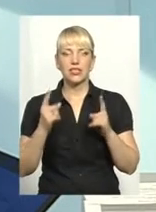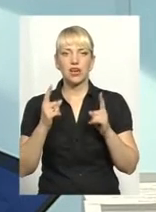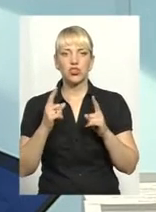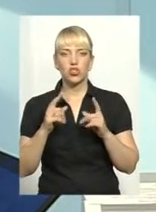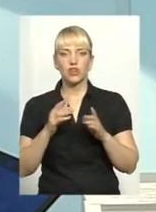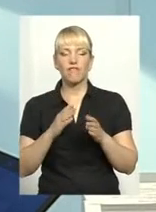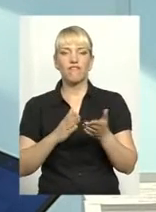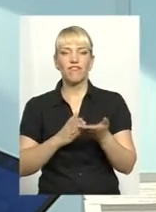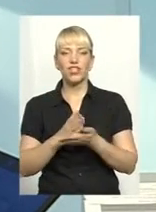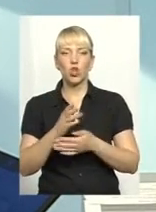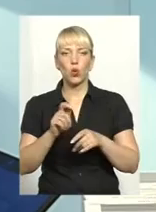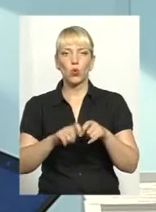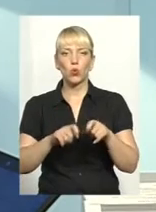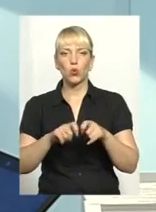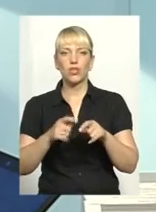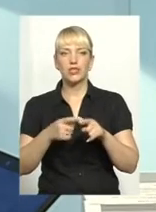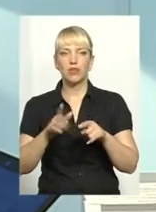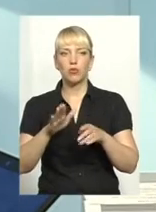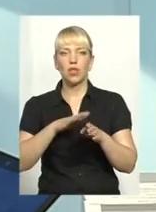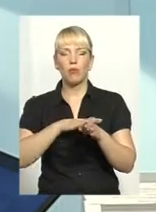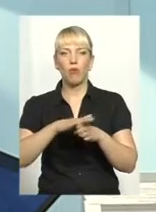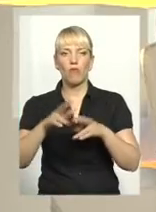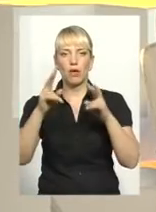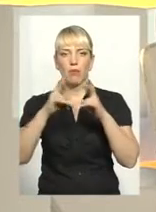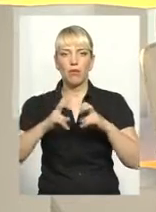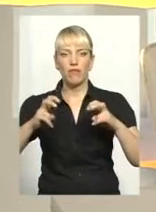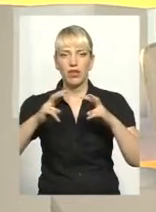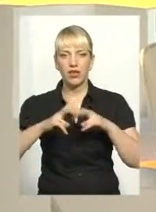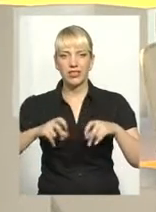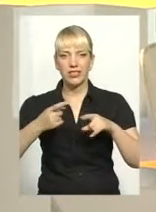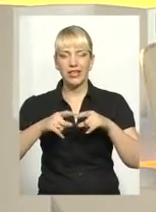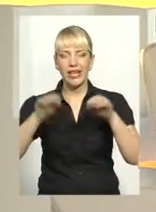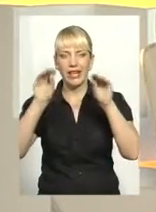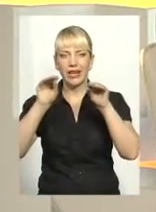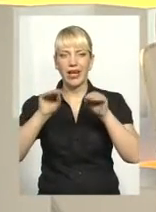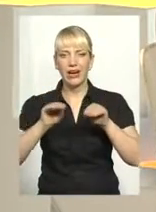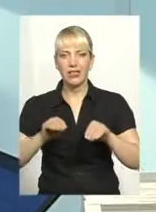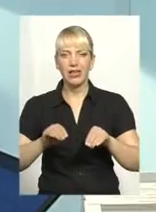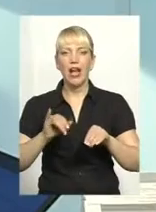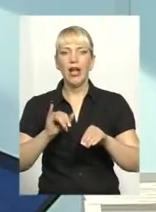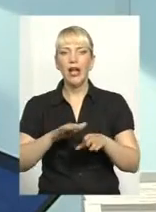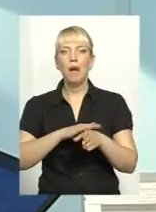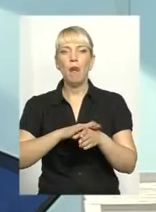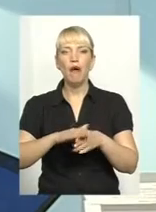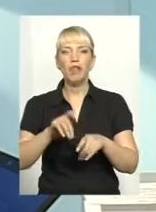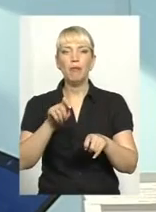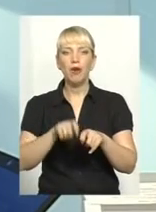видом контролю чи видом перевірки, це буде повна перевірка декларації, і повна перевірка